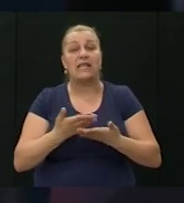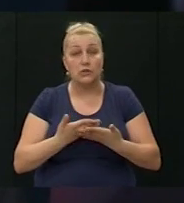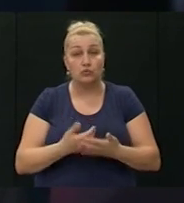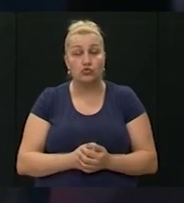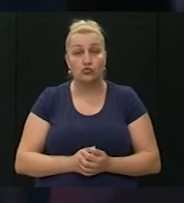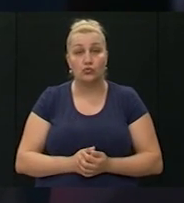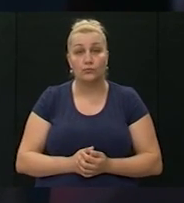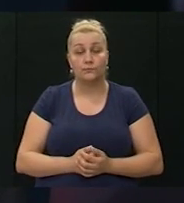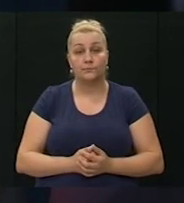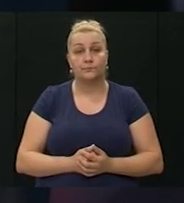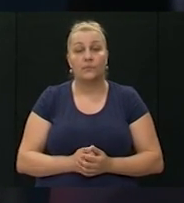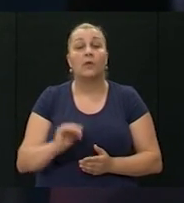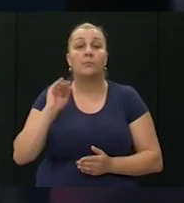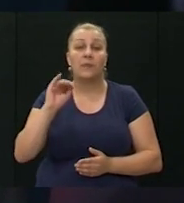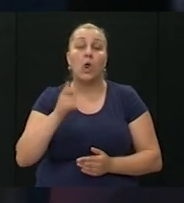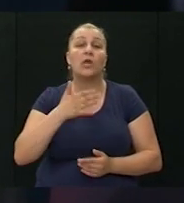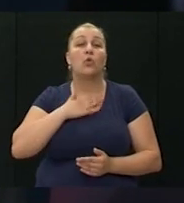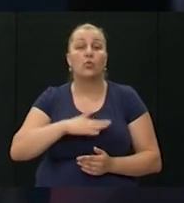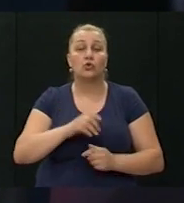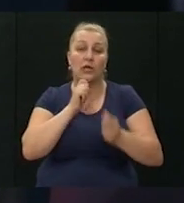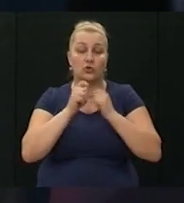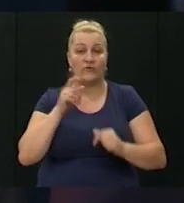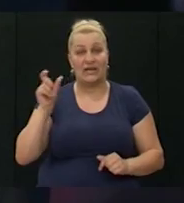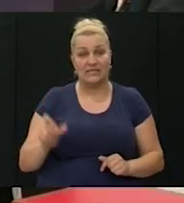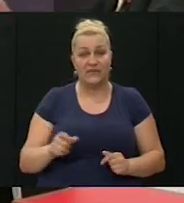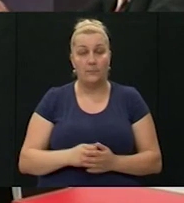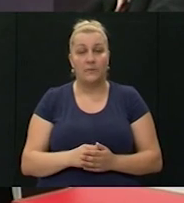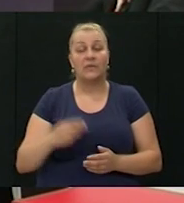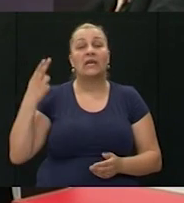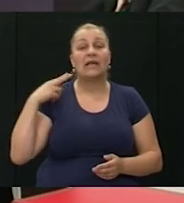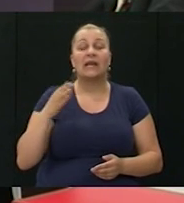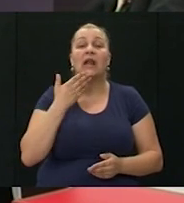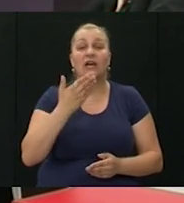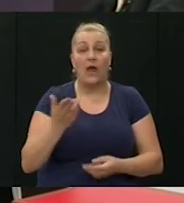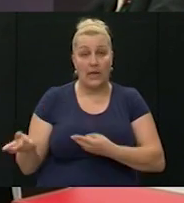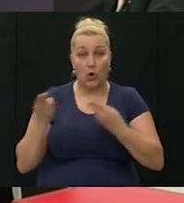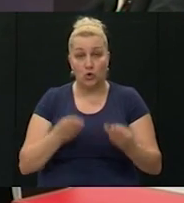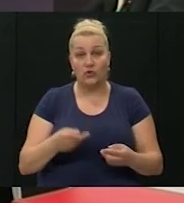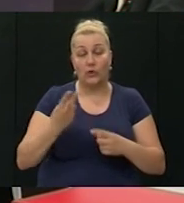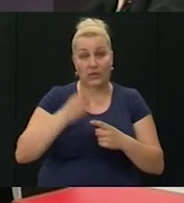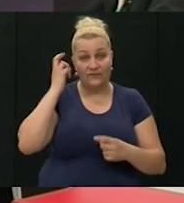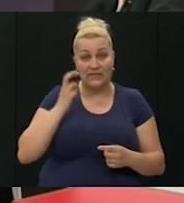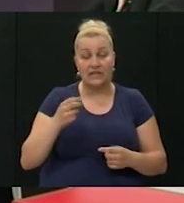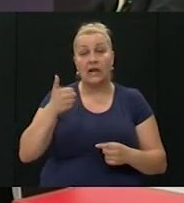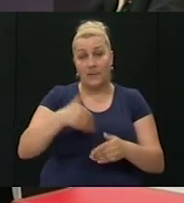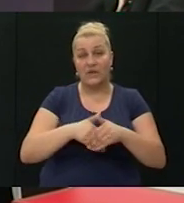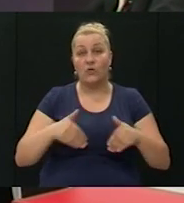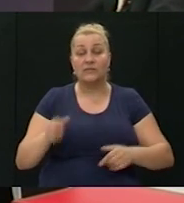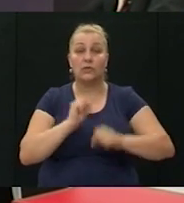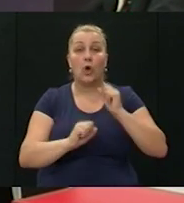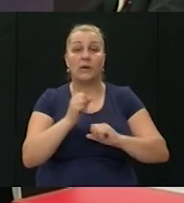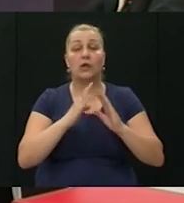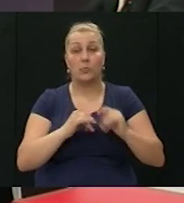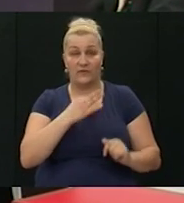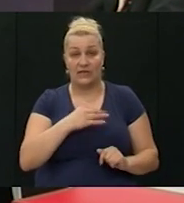i bilo je ugodno porazgovarati s vama generale hvala vam na gostovanju u televiziji Jadranu emisiji na prvoj crti